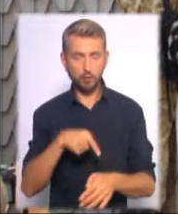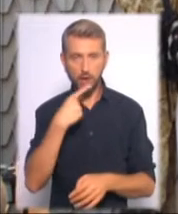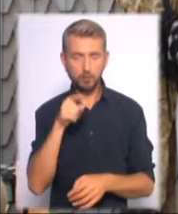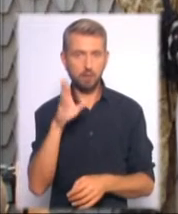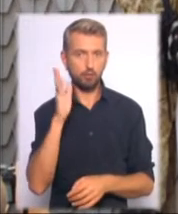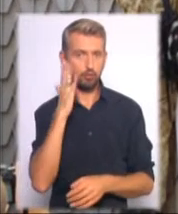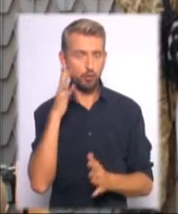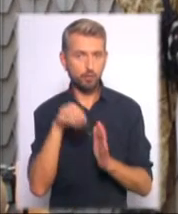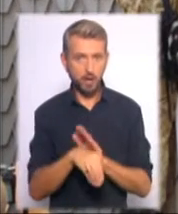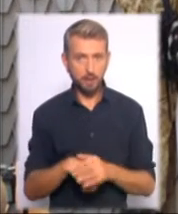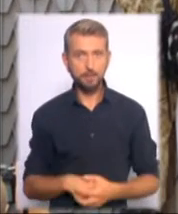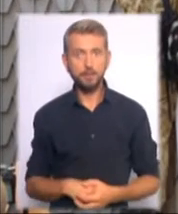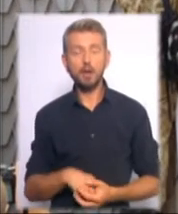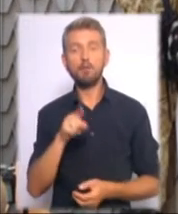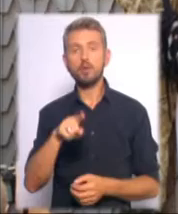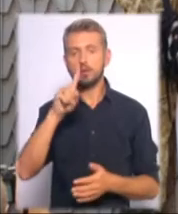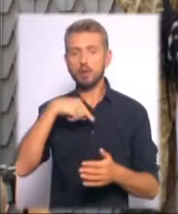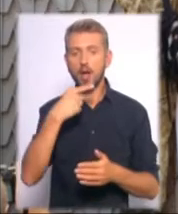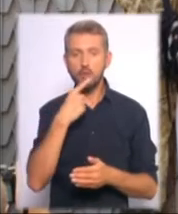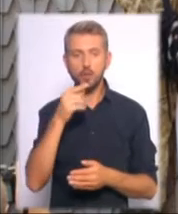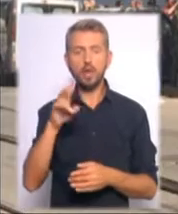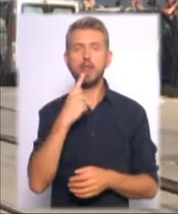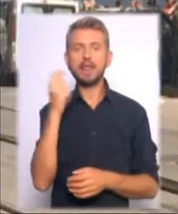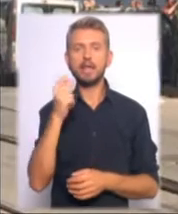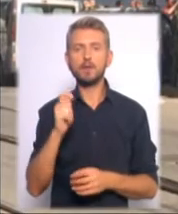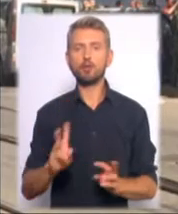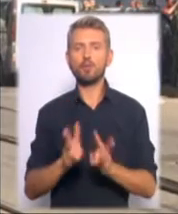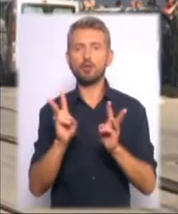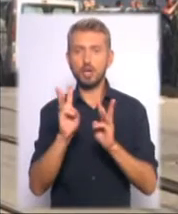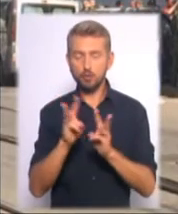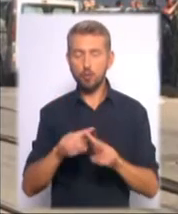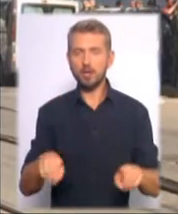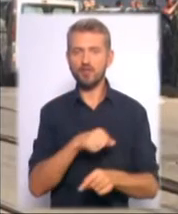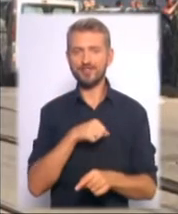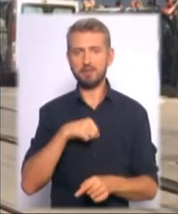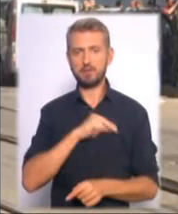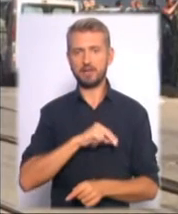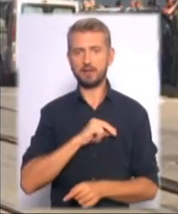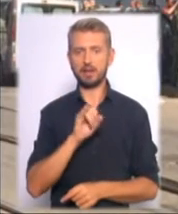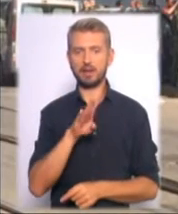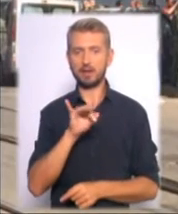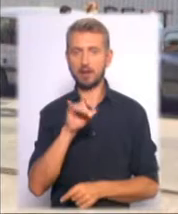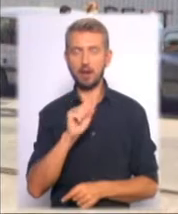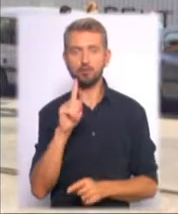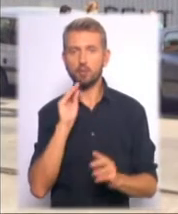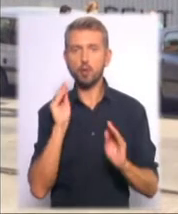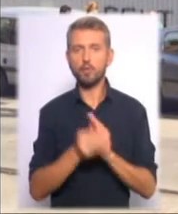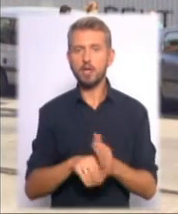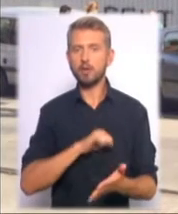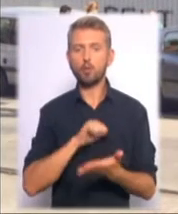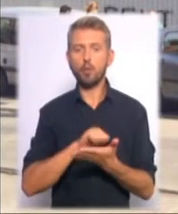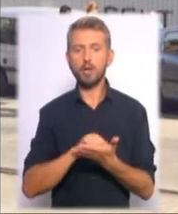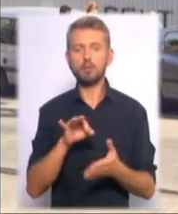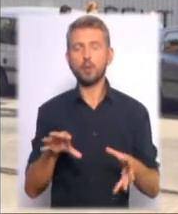Активісти переконують, що недільну пожежу на Щусіва організували самі працівники «Інтера», щоби приховати документи про співпрацю із